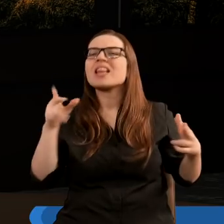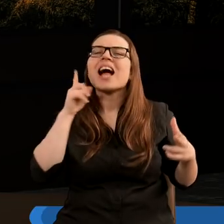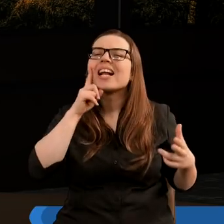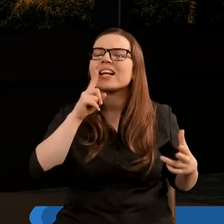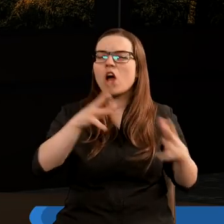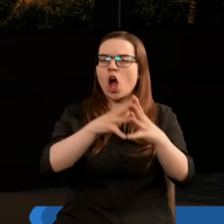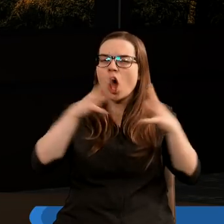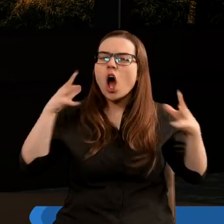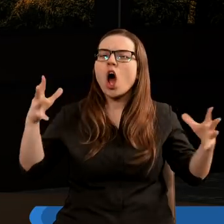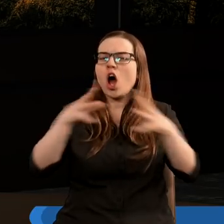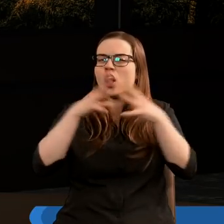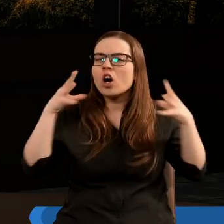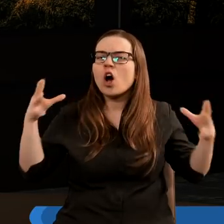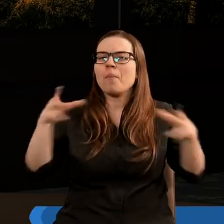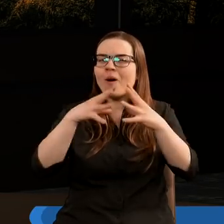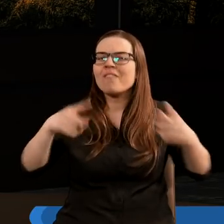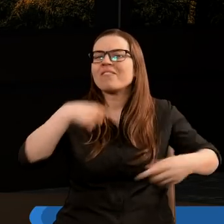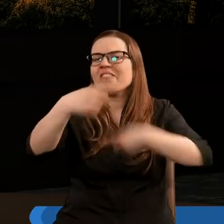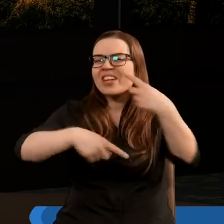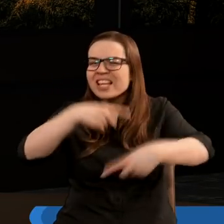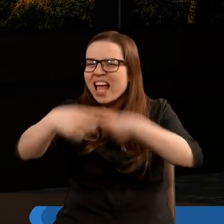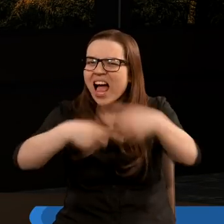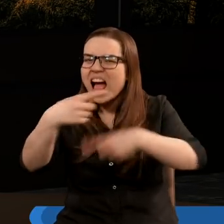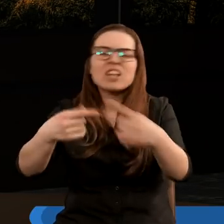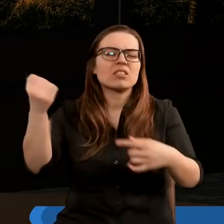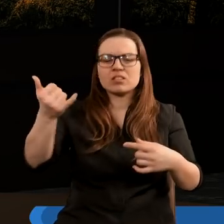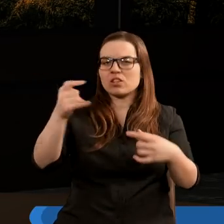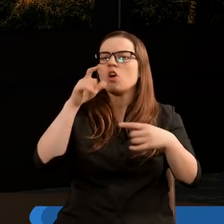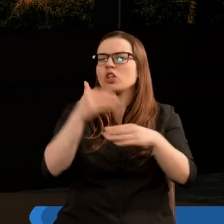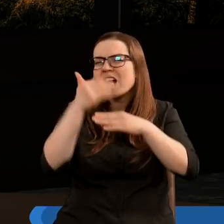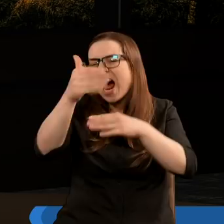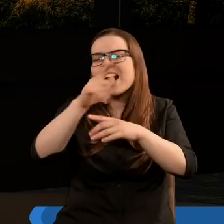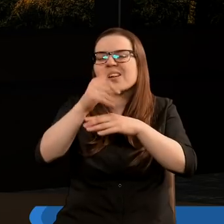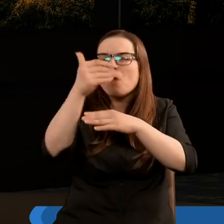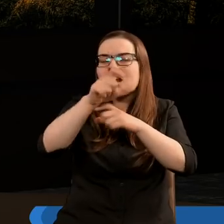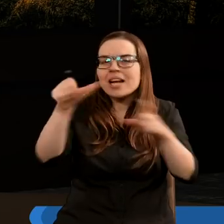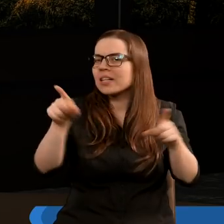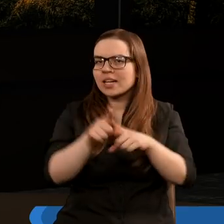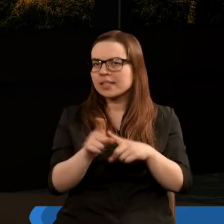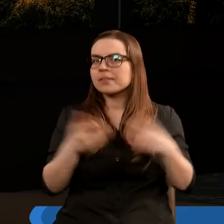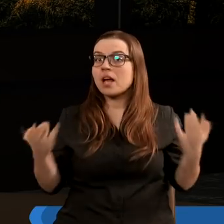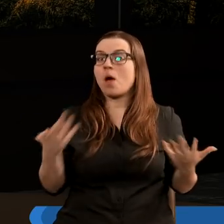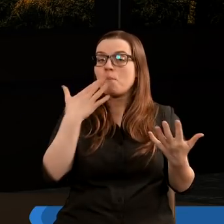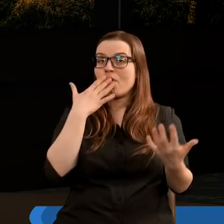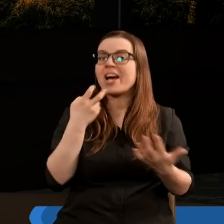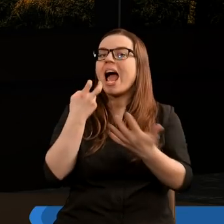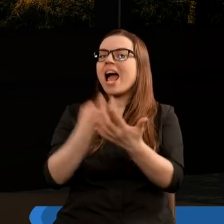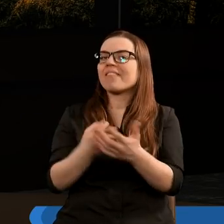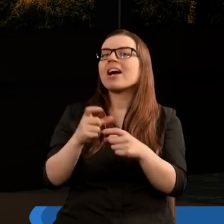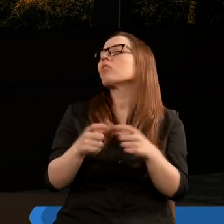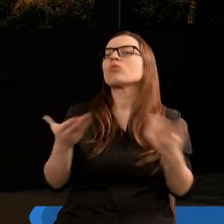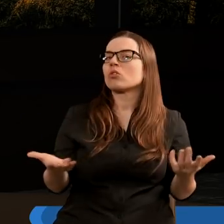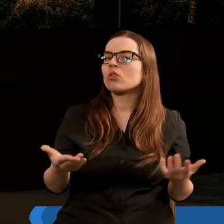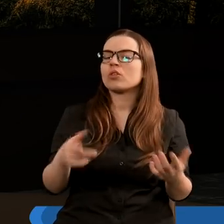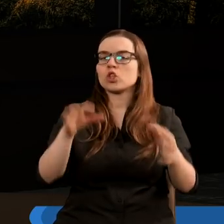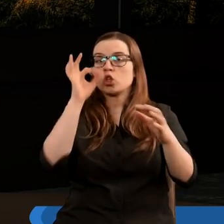O coś naprawdę ogromnie, ogromnie długiego, jeśli chodzi o czas. A nawet o wyjście poza czas. Bo jeżeli mówimy słowo Ewangelia, to